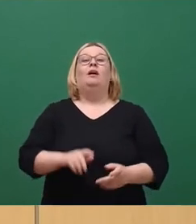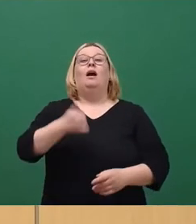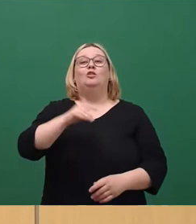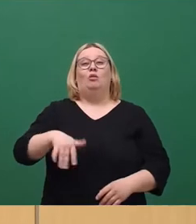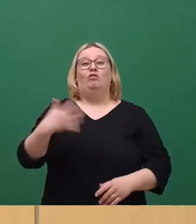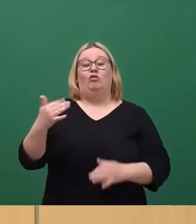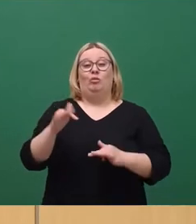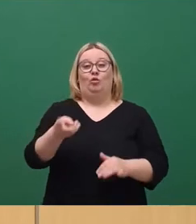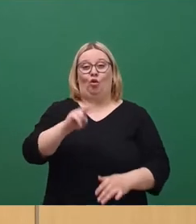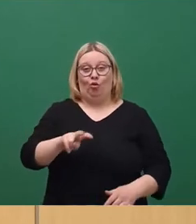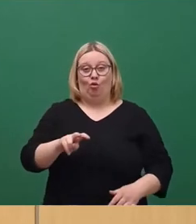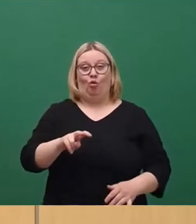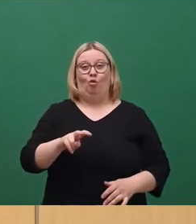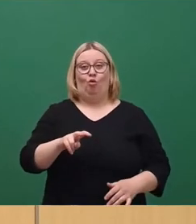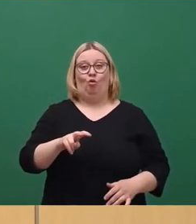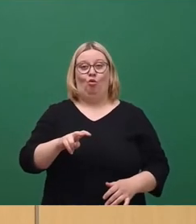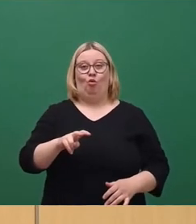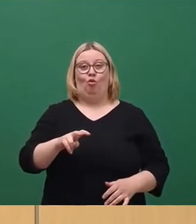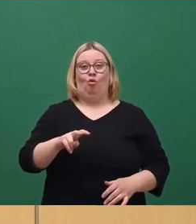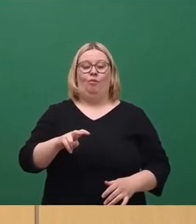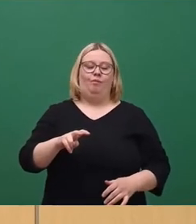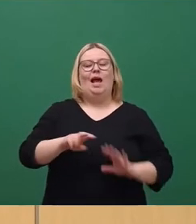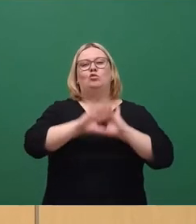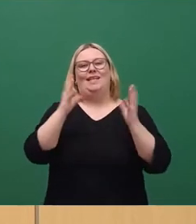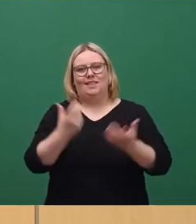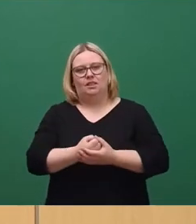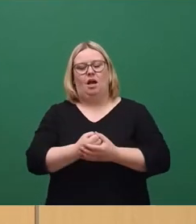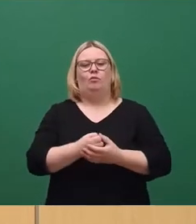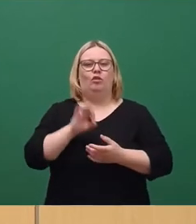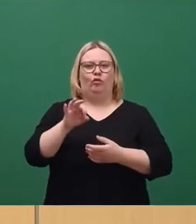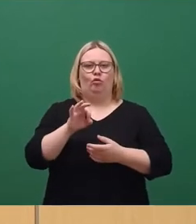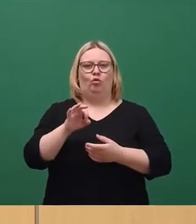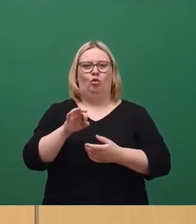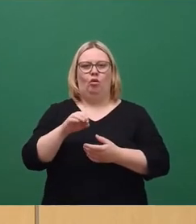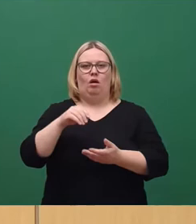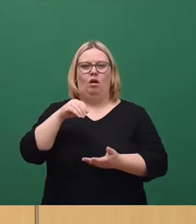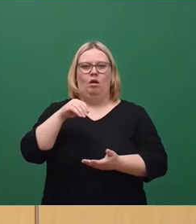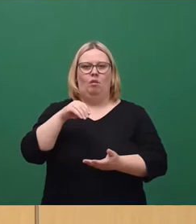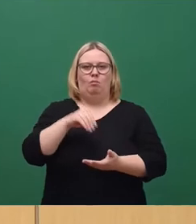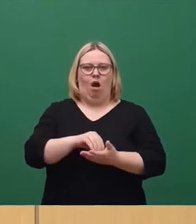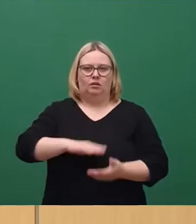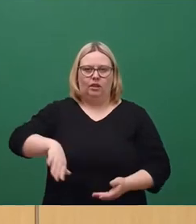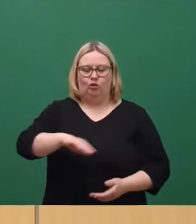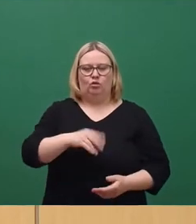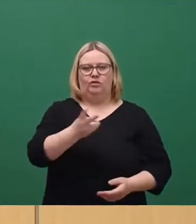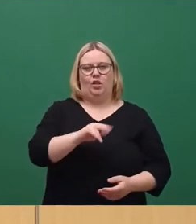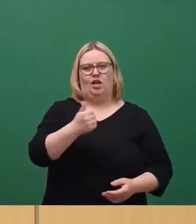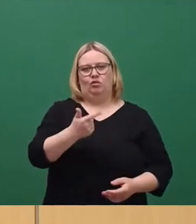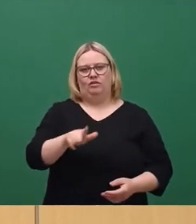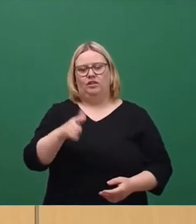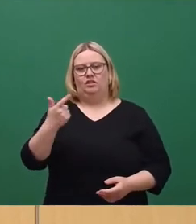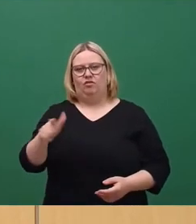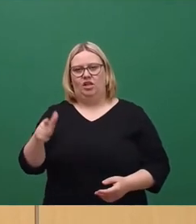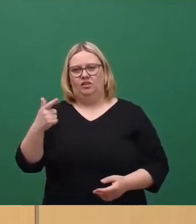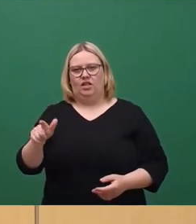Millionen wollen wir insgesamt dann für die Marktgebühren 2021 und 2022 mit ausgeben, dass die halt